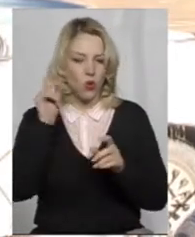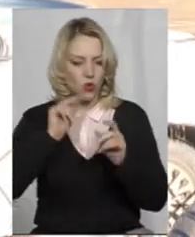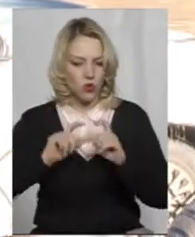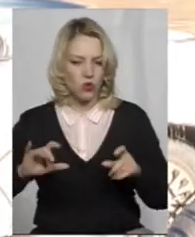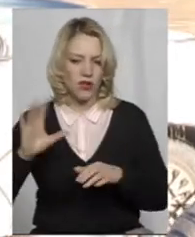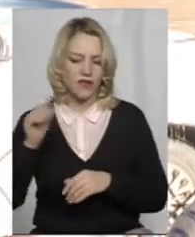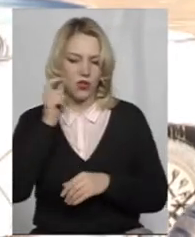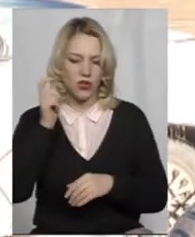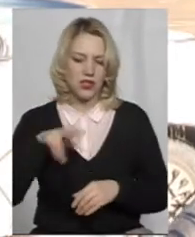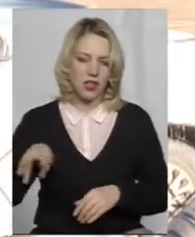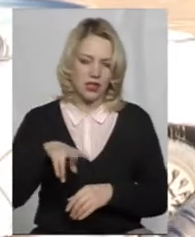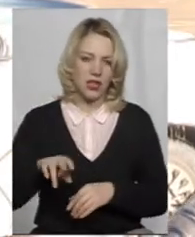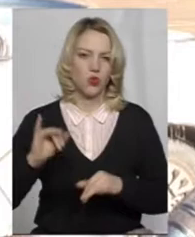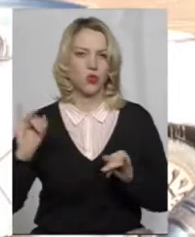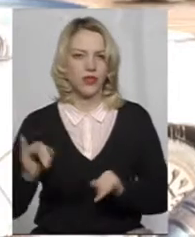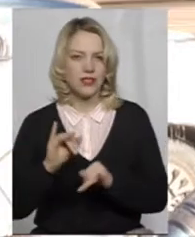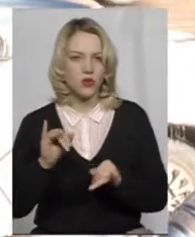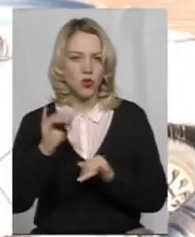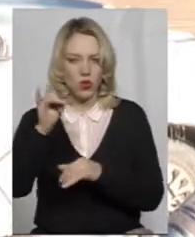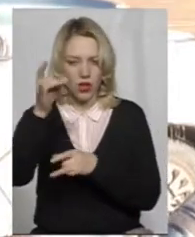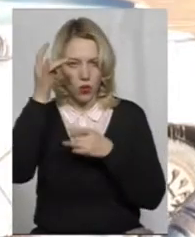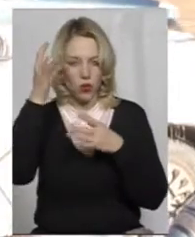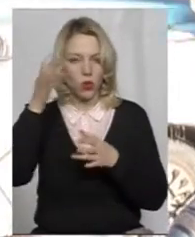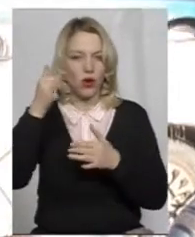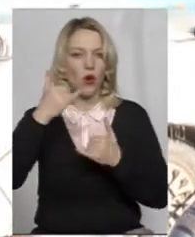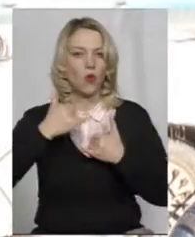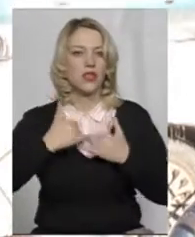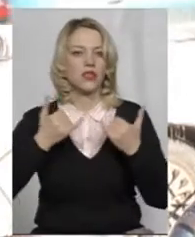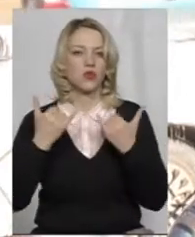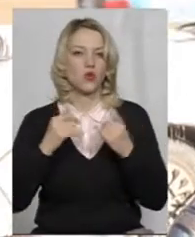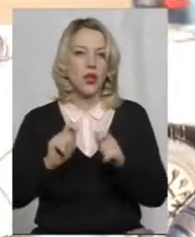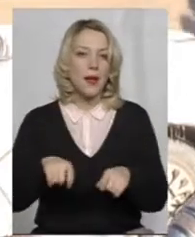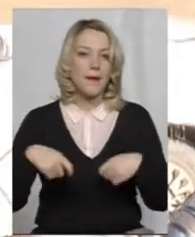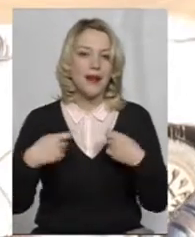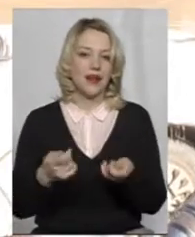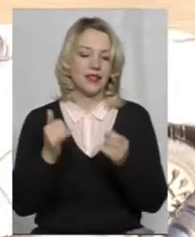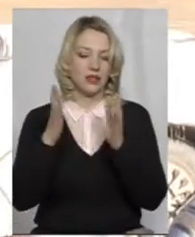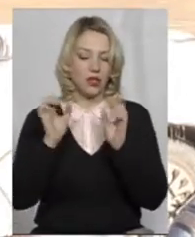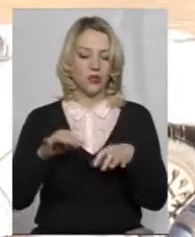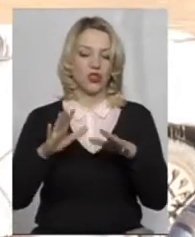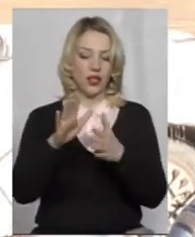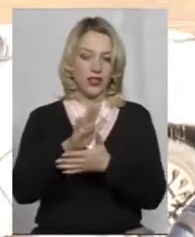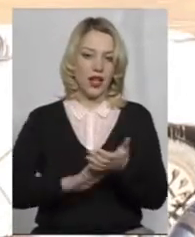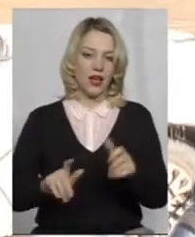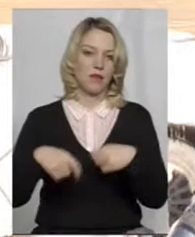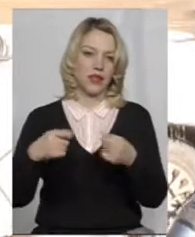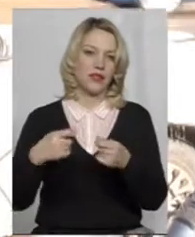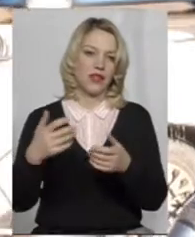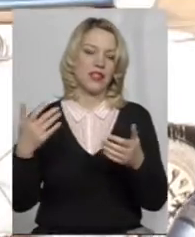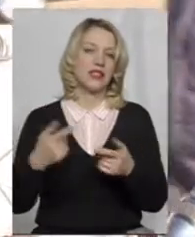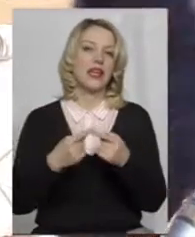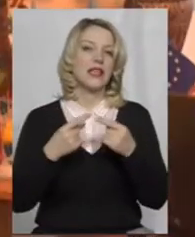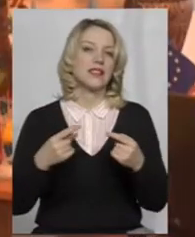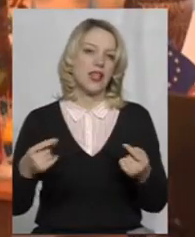історія і вся українська культура у нас сьогодні передана і може далі передаватися засобами кіно,